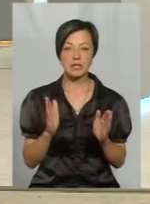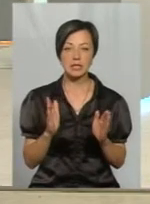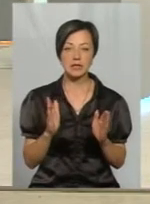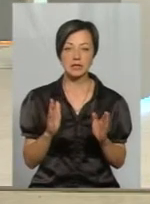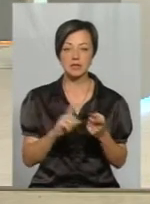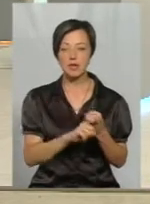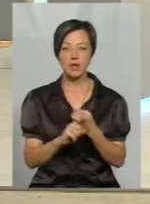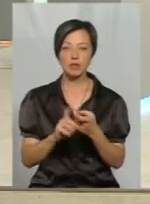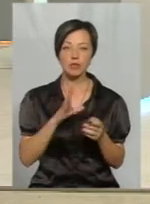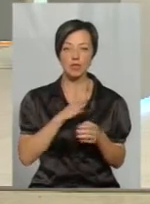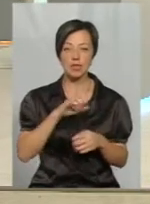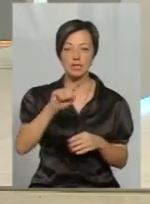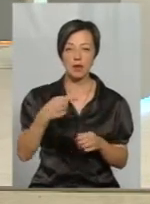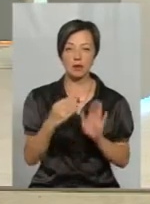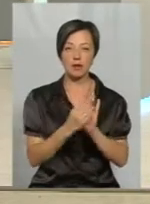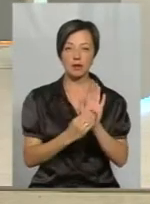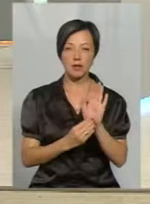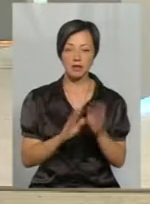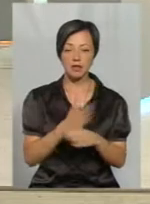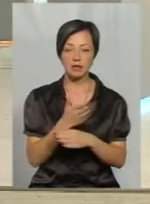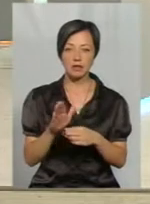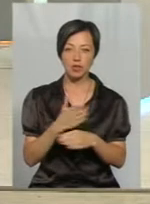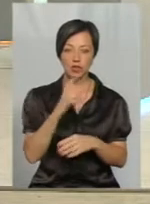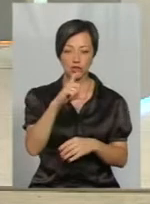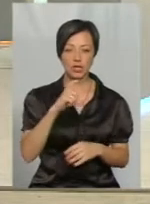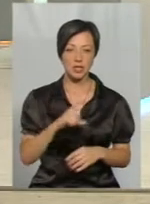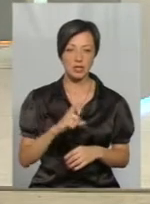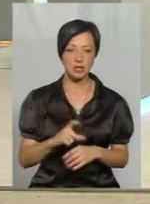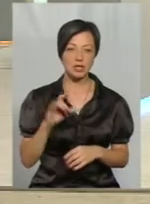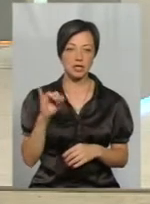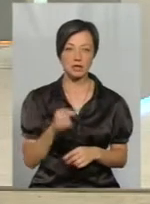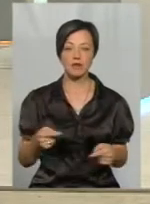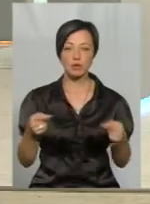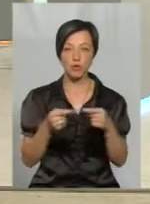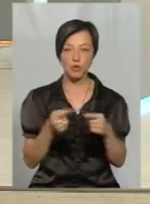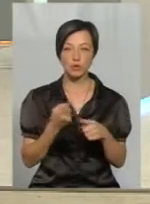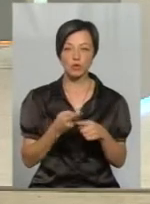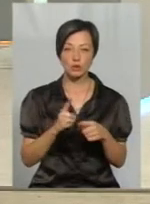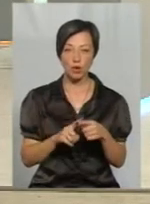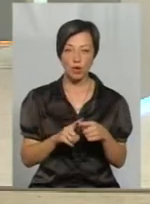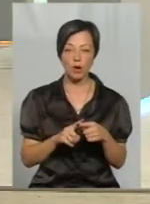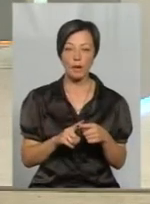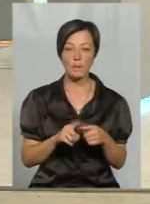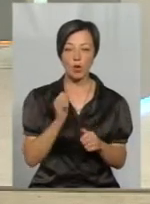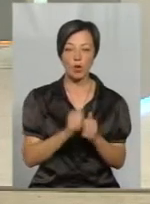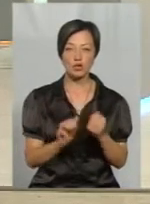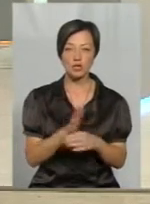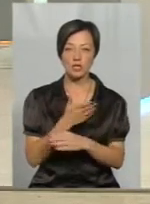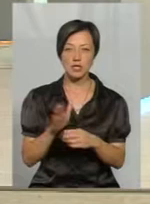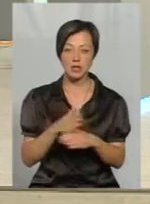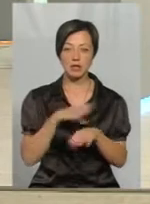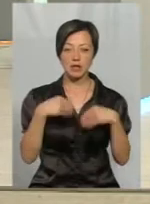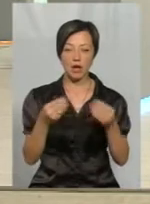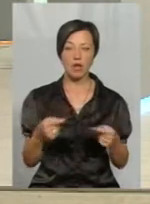в залежності, бо там запит ділиться на частини, і відповідно цього по кожній частині дано було